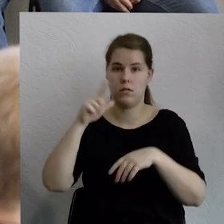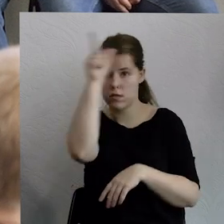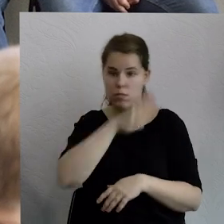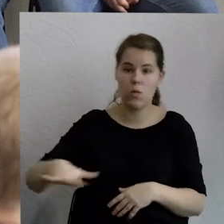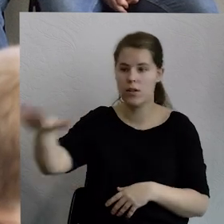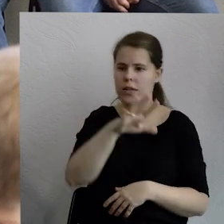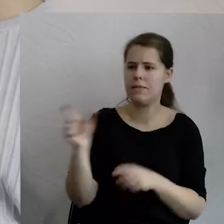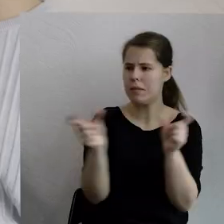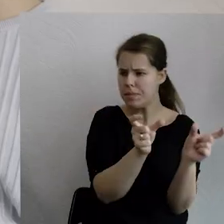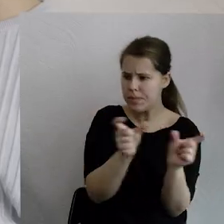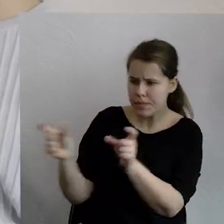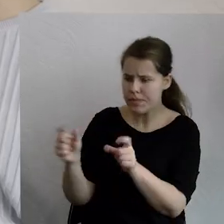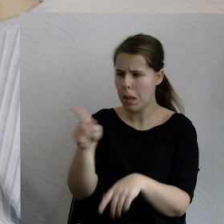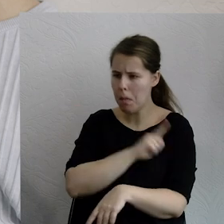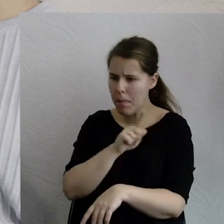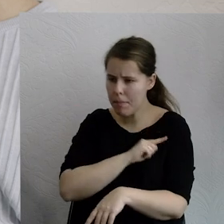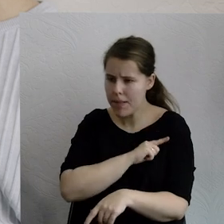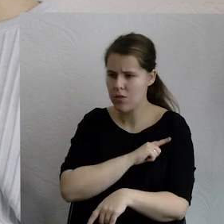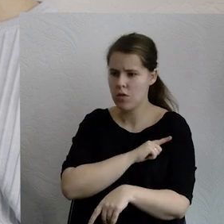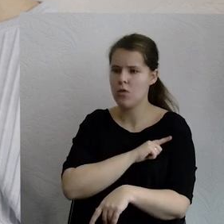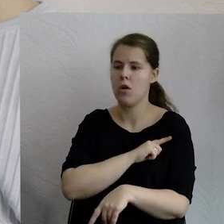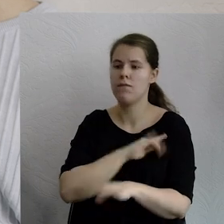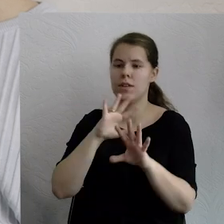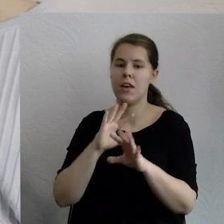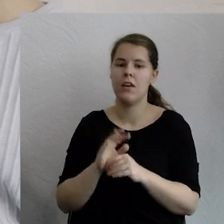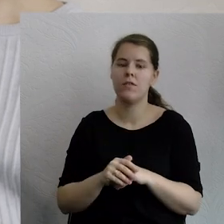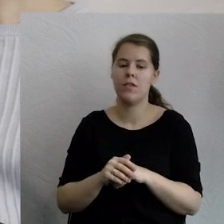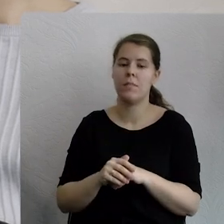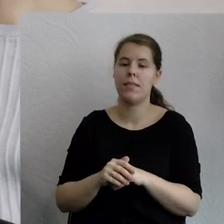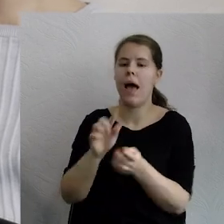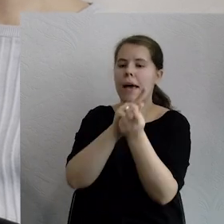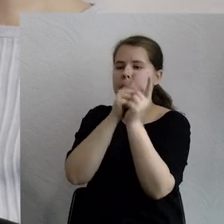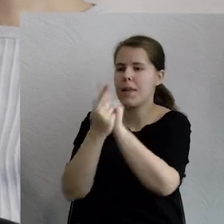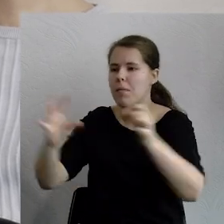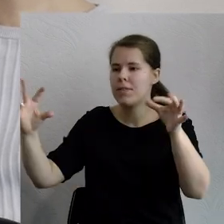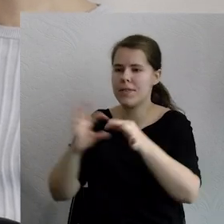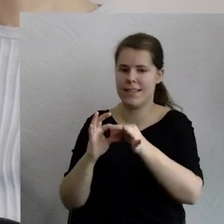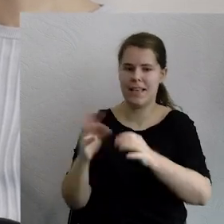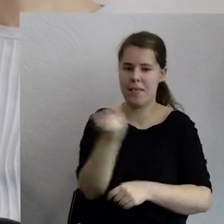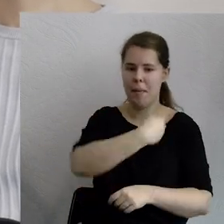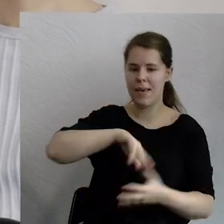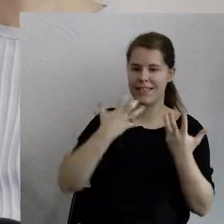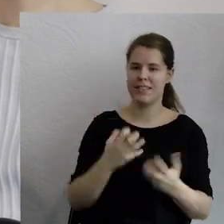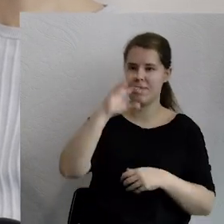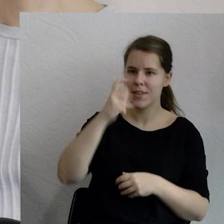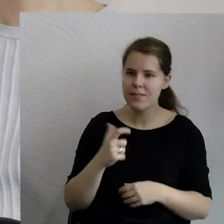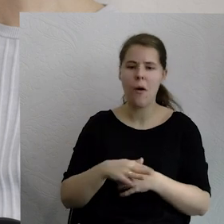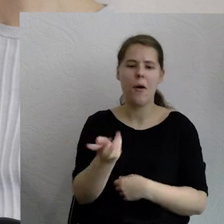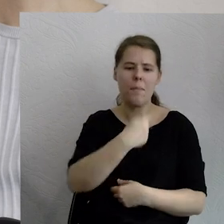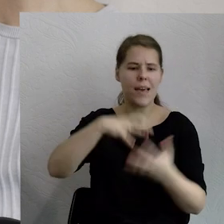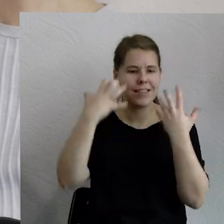społeczeństwa do tego, żeby ten kierunek był taki, jak my chcemy. Żeby on realizował naszą wizję dobrego życia, a nie tę, którą nam